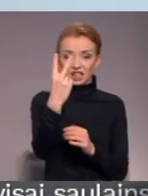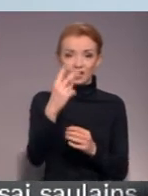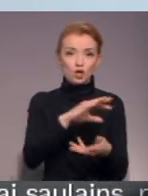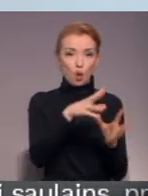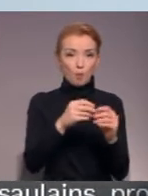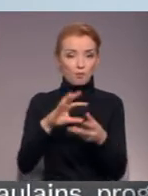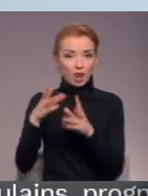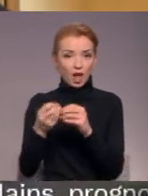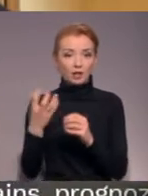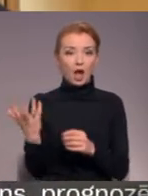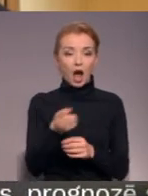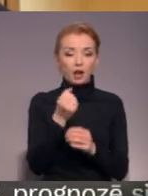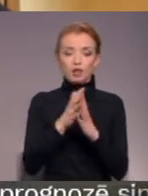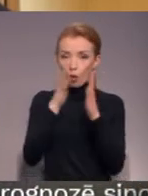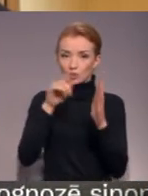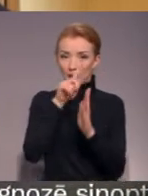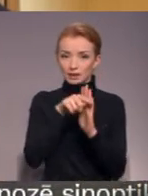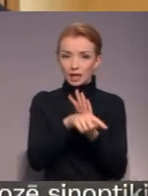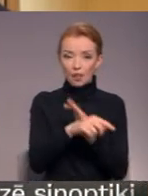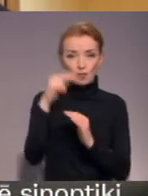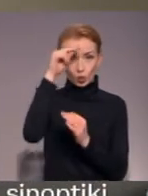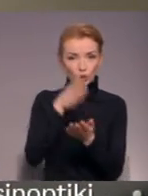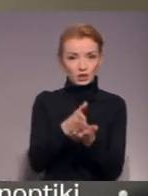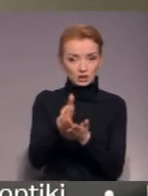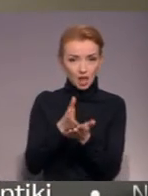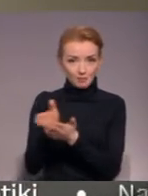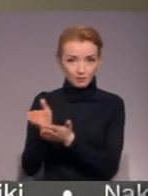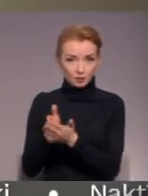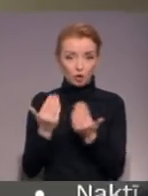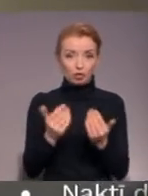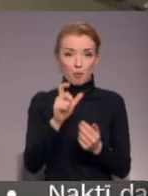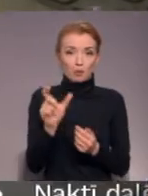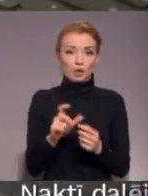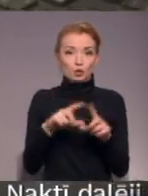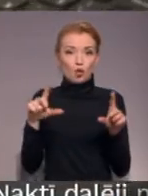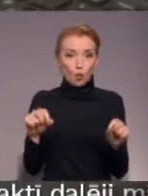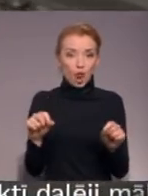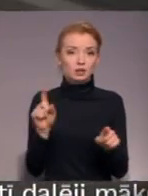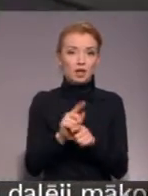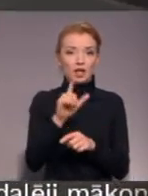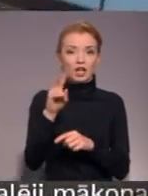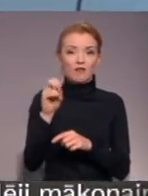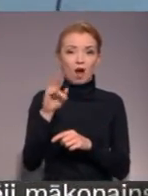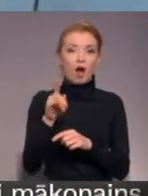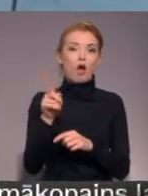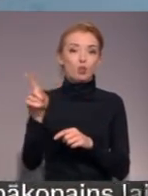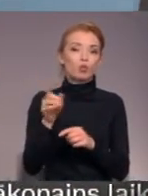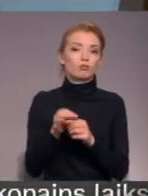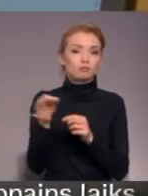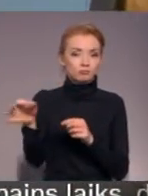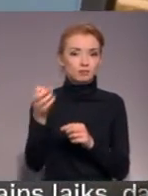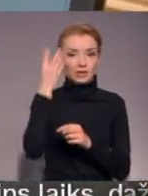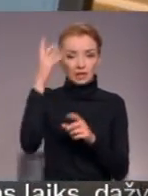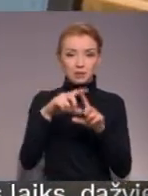komplekti ar vairākiem padzeļinātajiem kursiem katrā no tiem. Šobrīd Latvijas skolas, tostarp arī Līvānu novada izglītības iestādes,